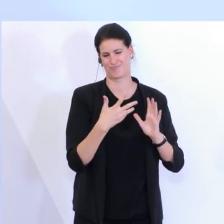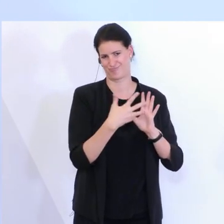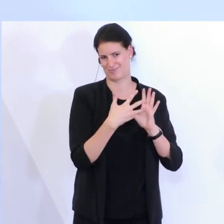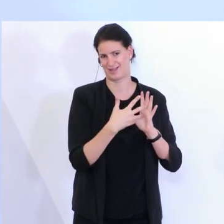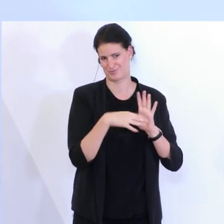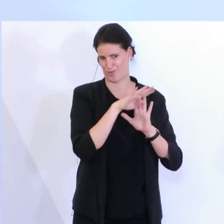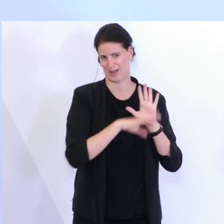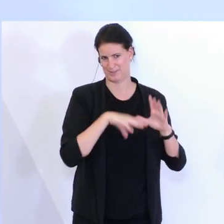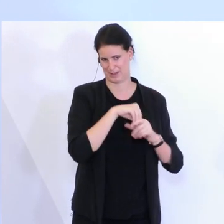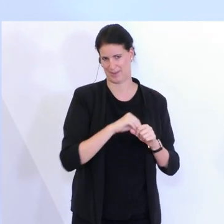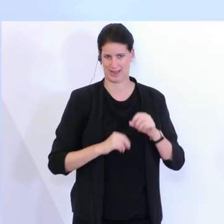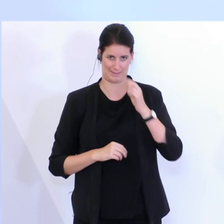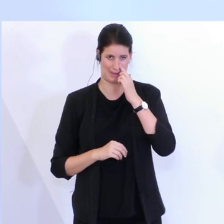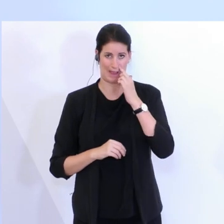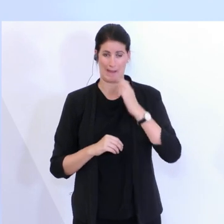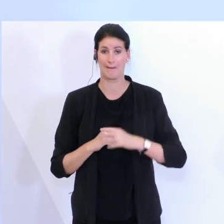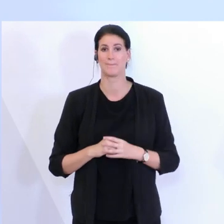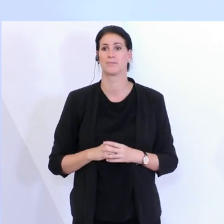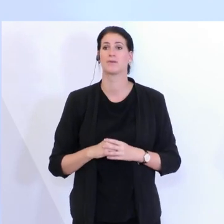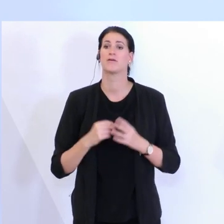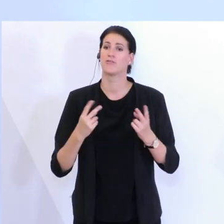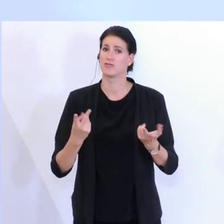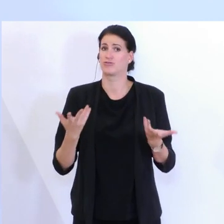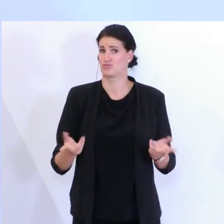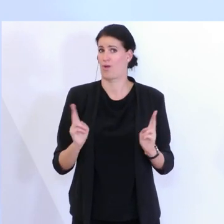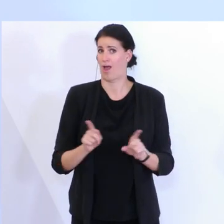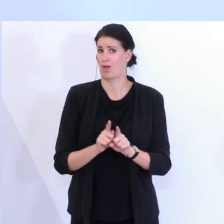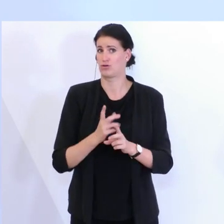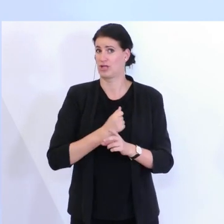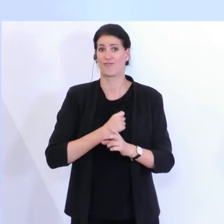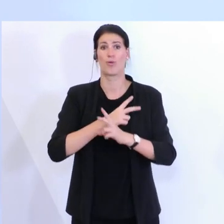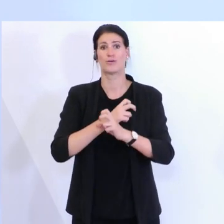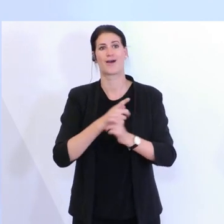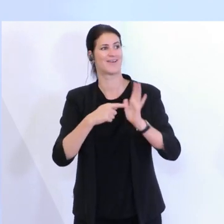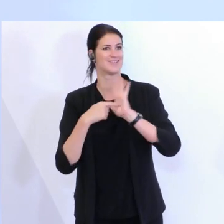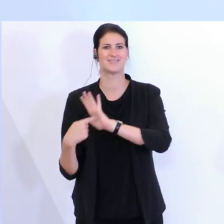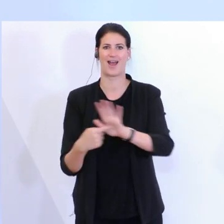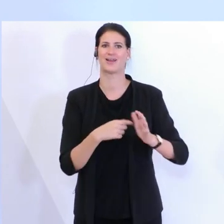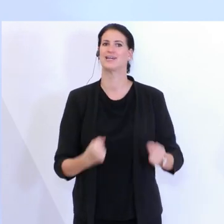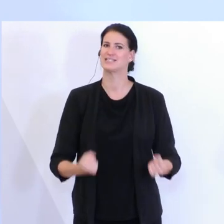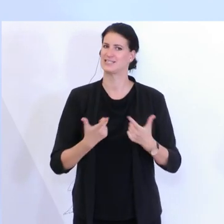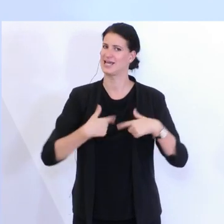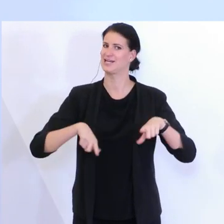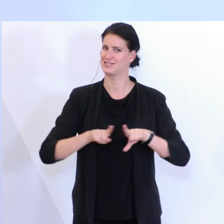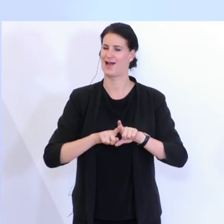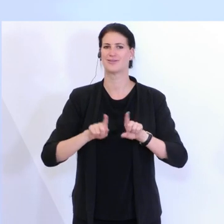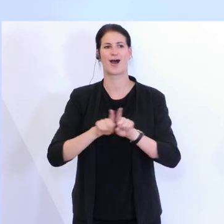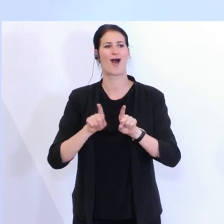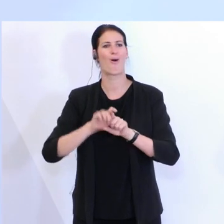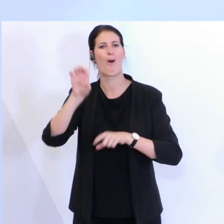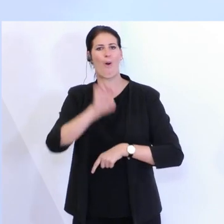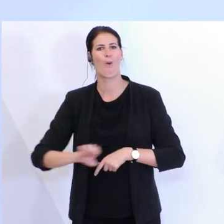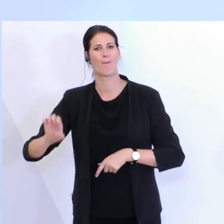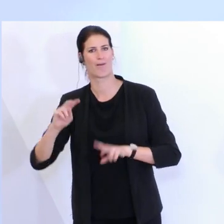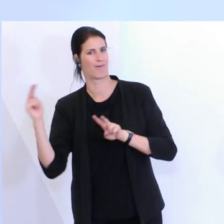Zukunft möglich, Österreich als das sichere Land darzustellen, dass es ist und für das wir auch mittlerweile in ganz Europa bekannt sind. Und daher auch noch einmal